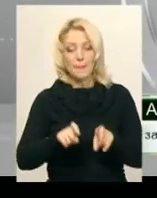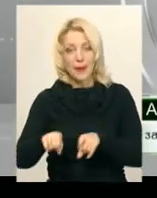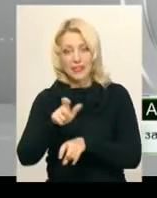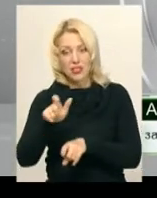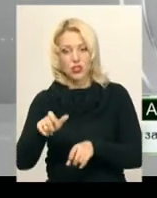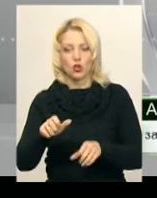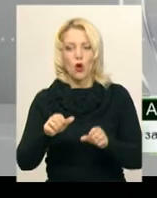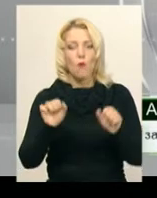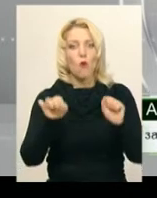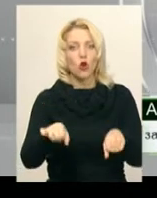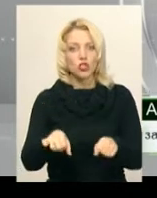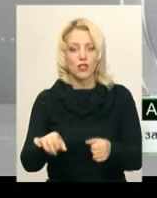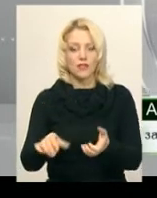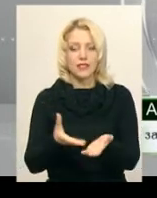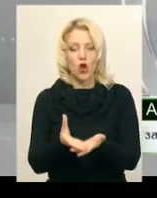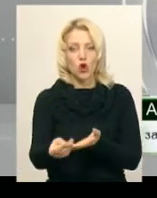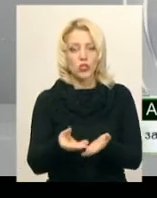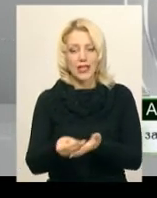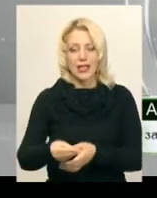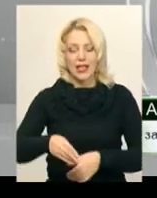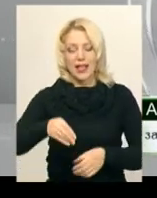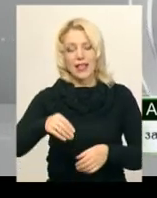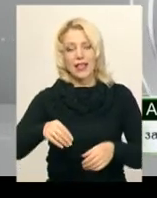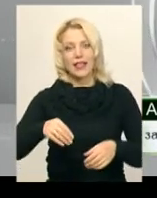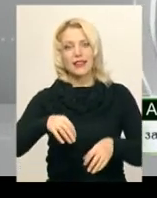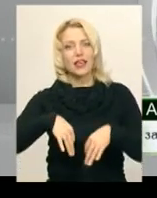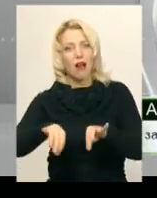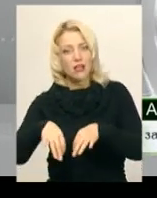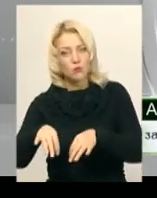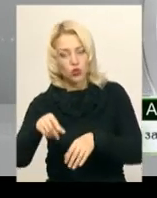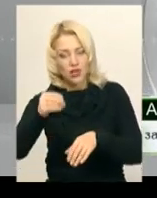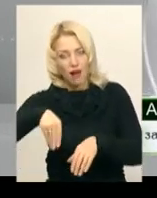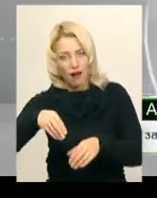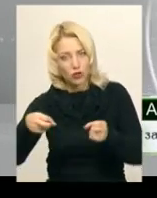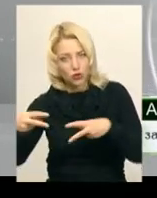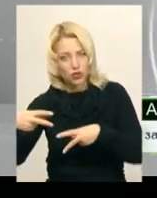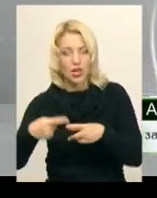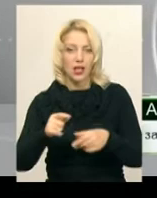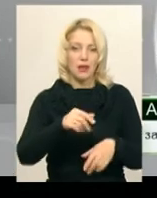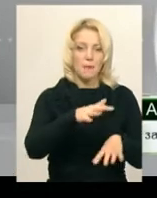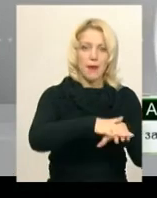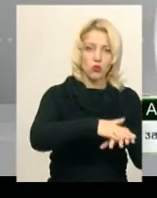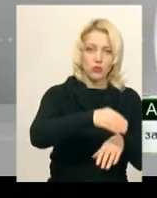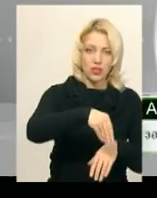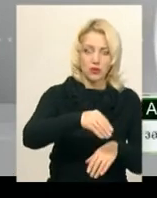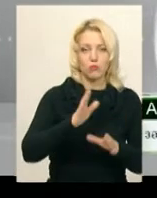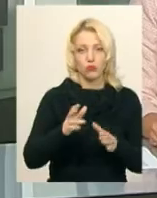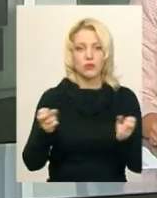розраховуватися транспортною карточкою чи банківською карточкою, відразу, як тільки будуть стояти валідатори.